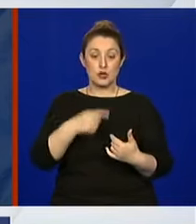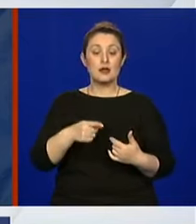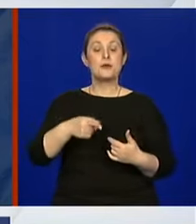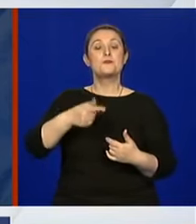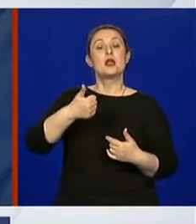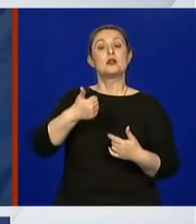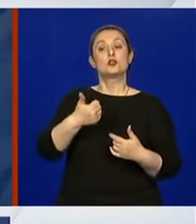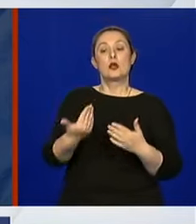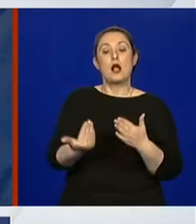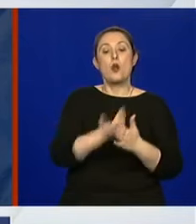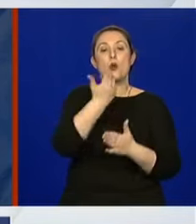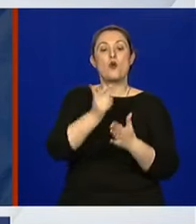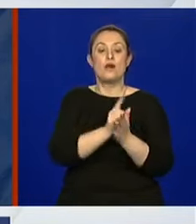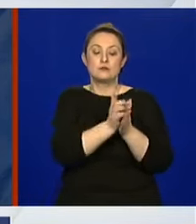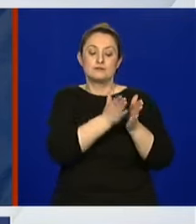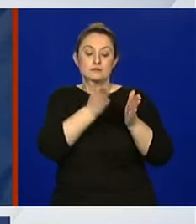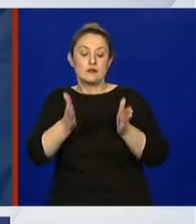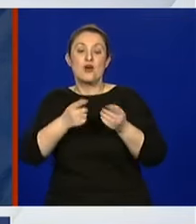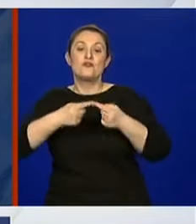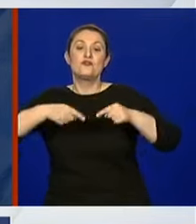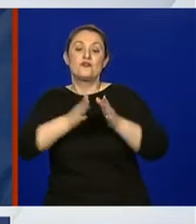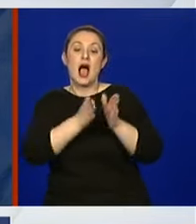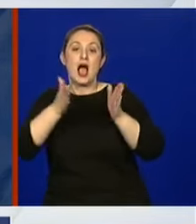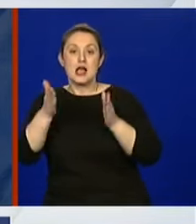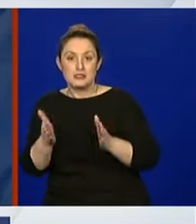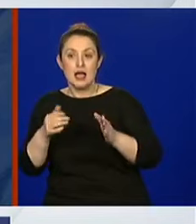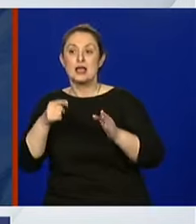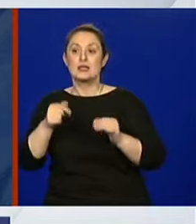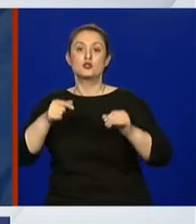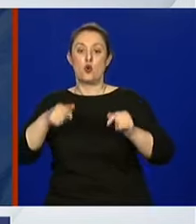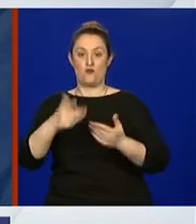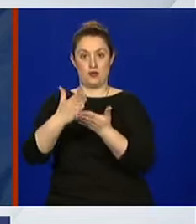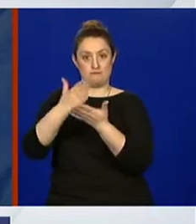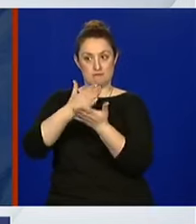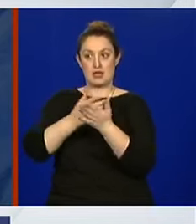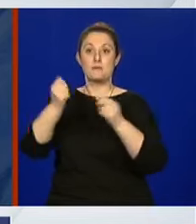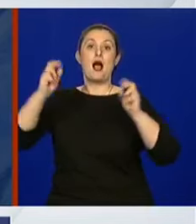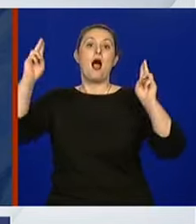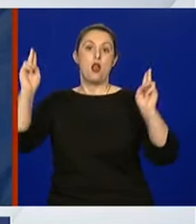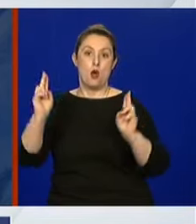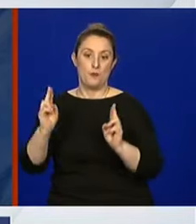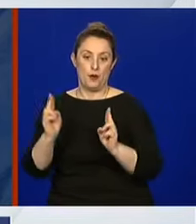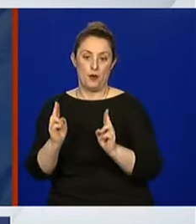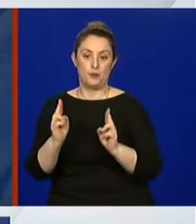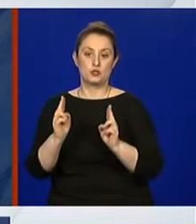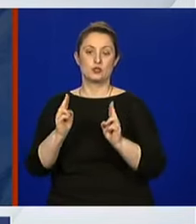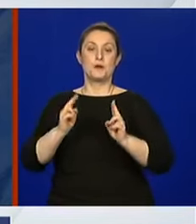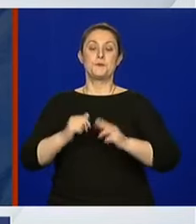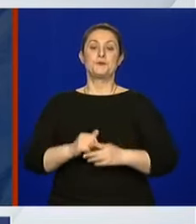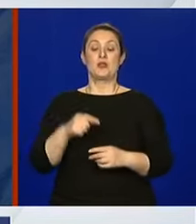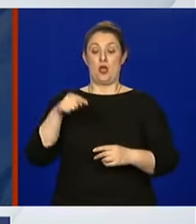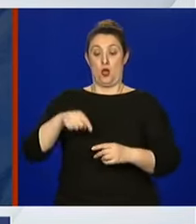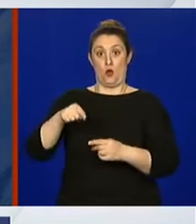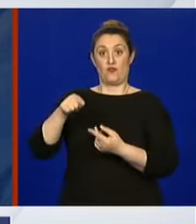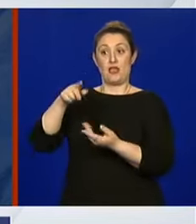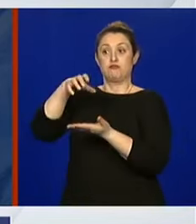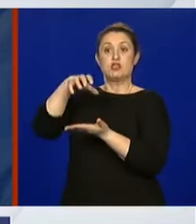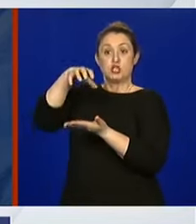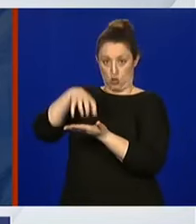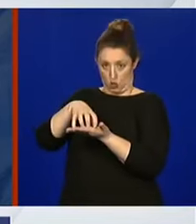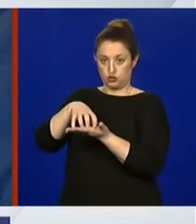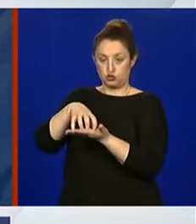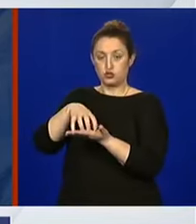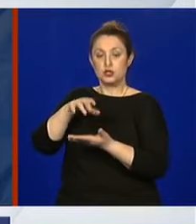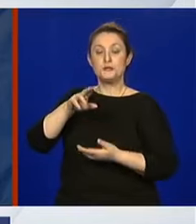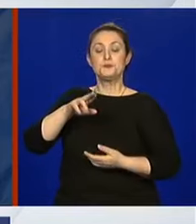novu fazu, fazu popuštanja u kojoj ovaj stožer ima još, rekao bih,